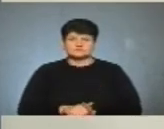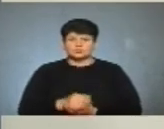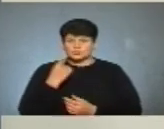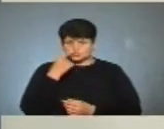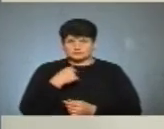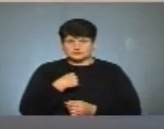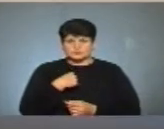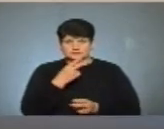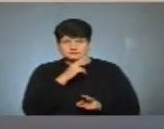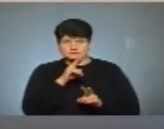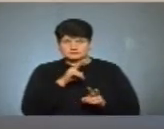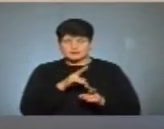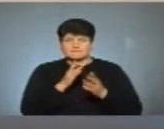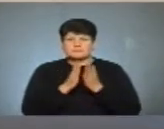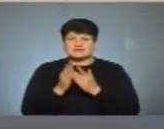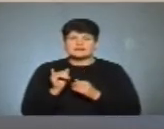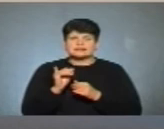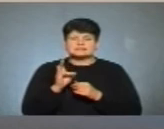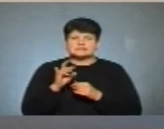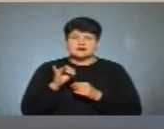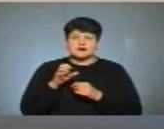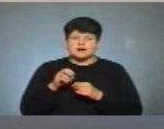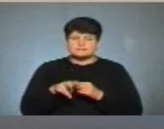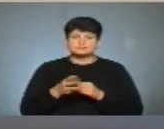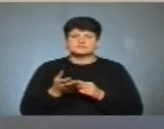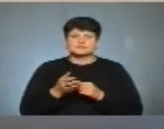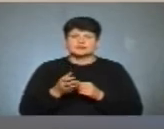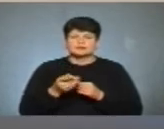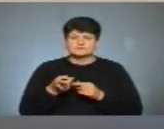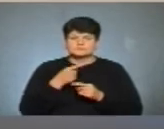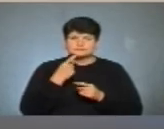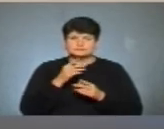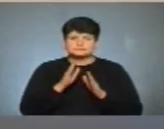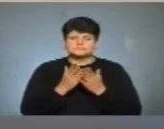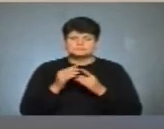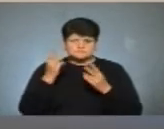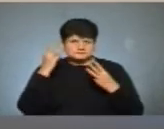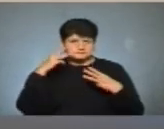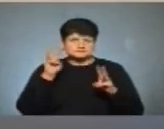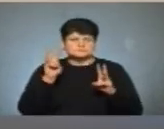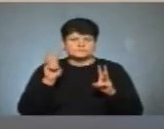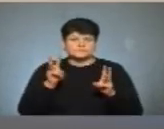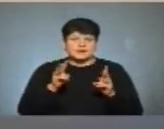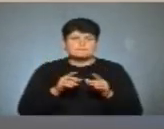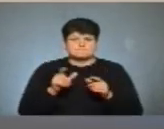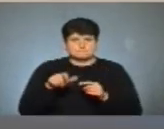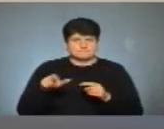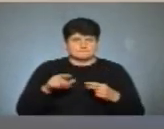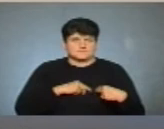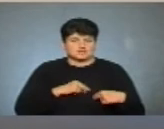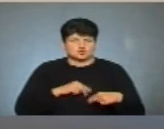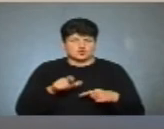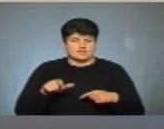я слідкую за бібліотеками в Інстаграмі. Ви говорили, що бібліотеки модернізують. А персонал? Чи змінюються підходи у роботі